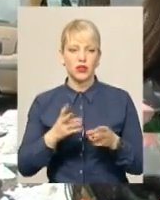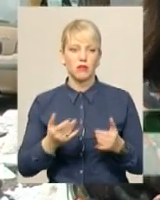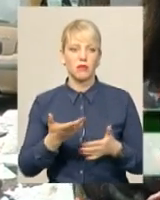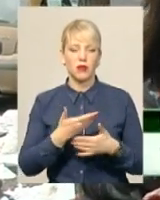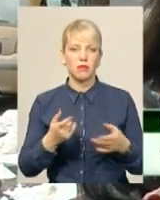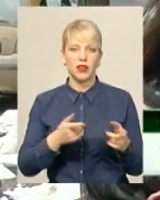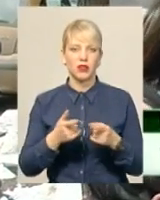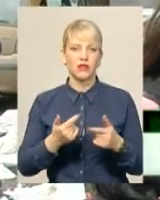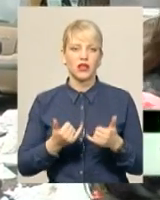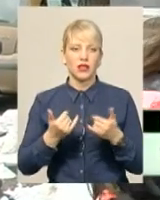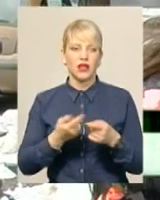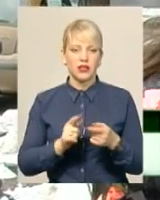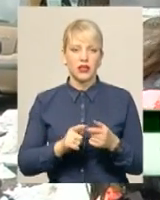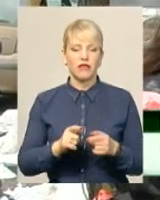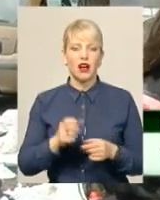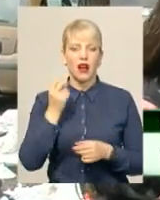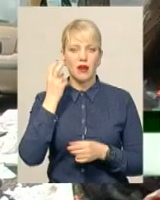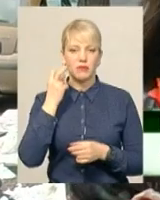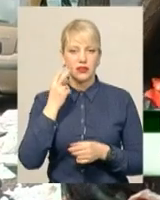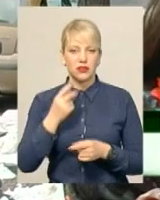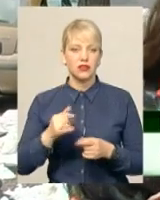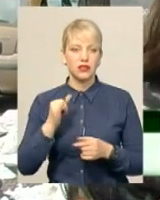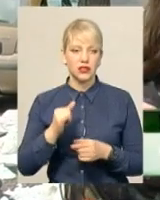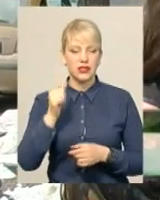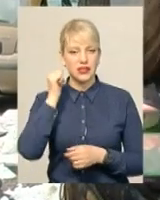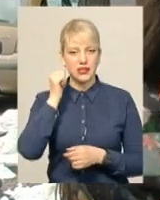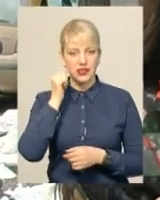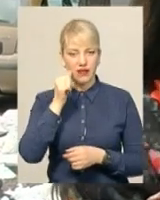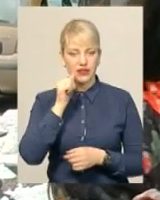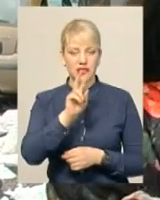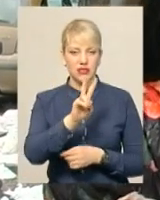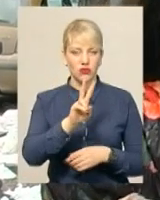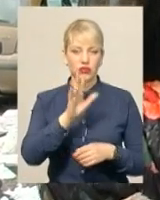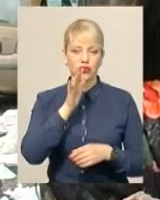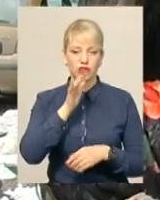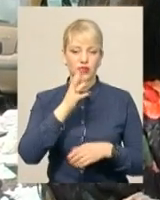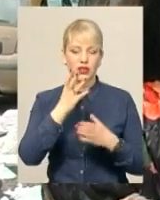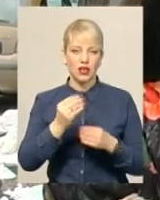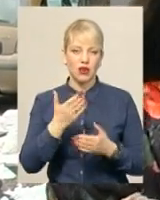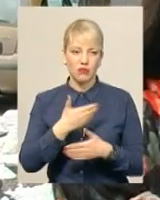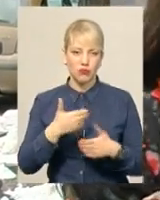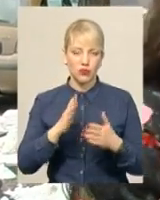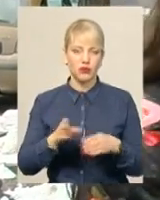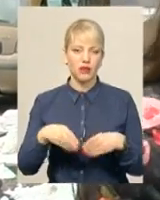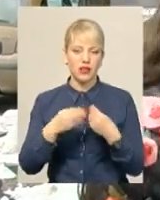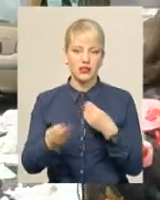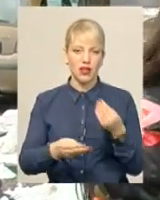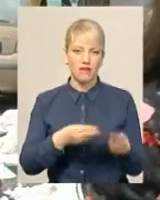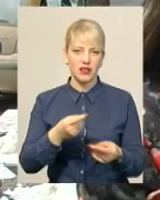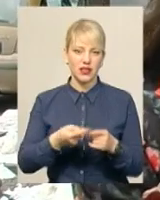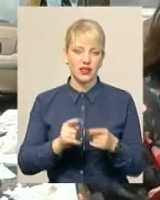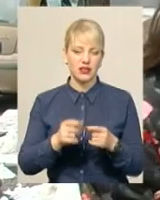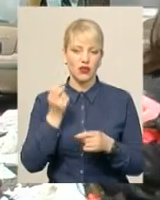определенне кількість обедів. І завтра, з 2-х чесів дня, ми будем роздавати ці обеди. Також ми